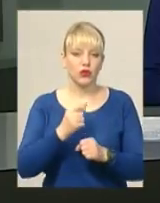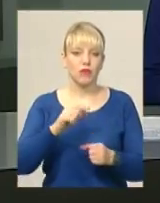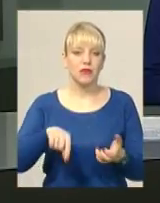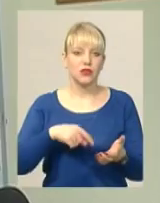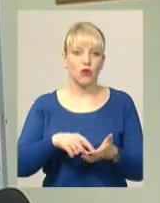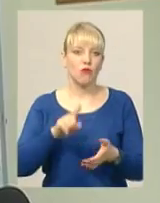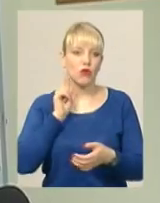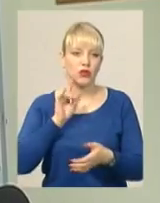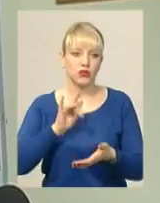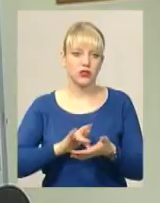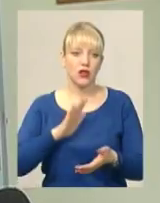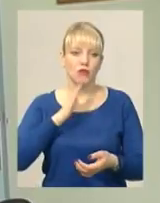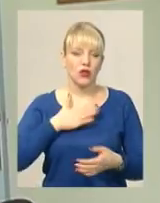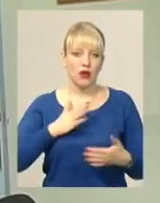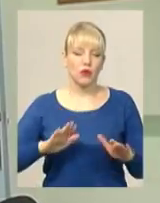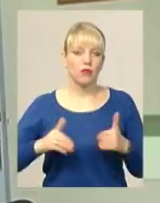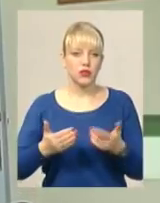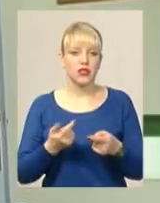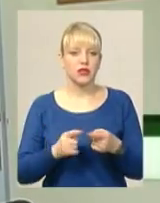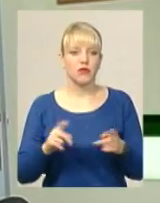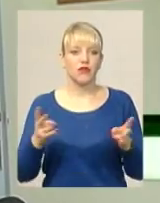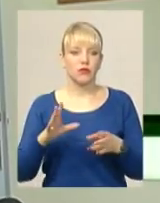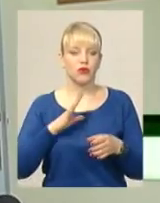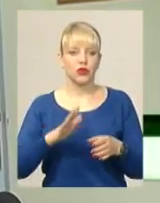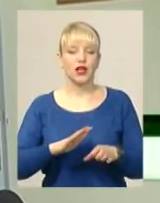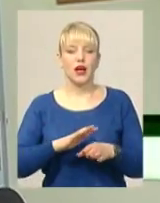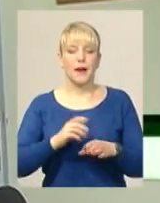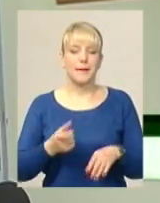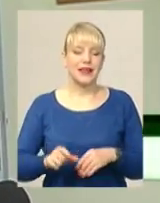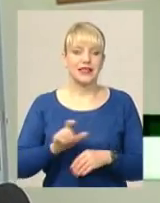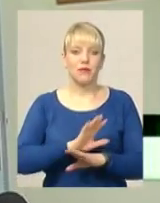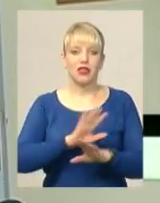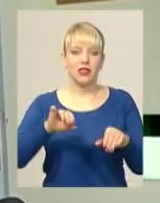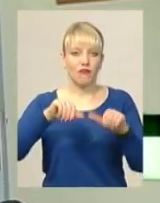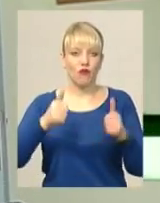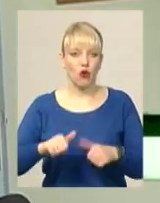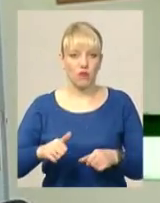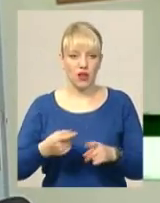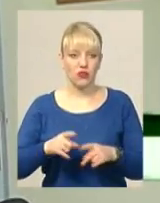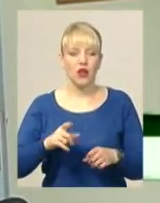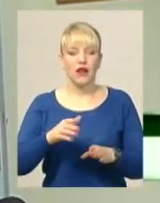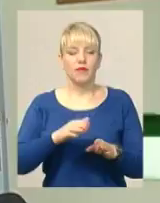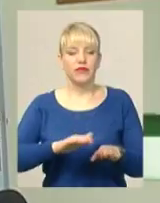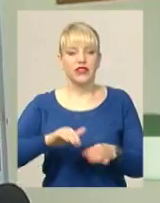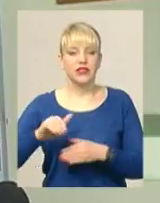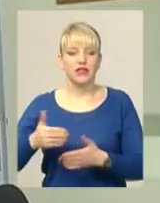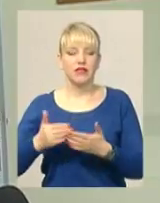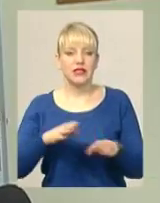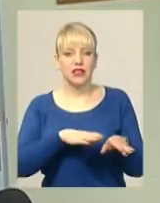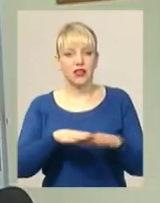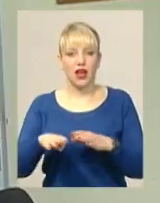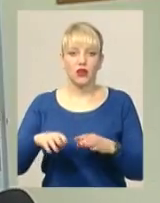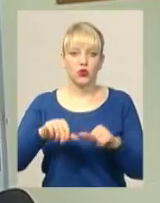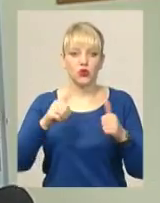Моя пропозиція – це має бути максимально неформально. Відійти від стандартної структури, де